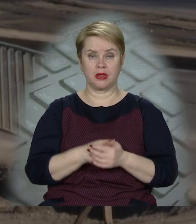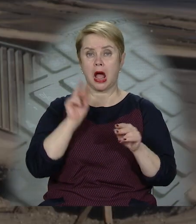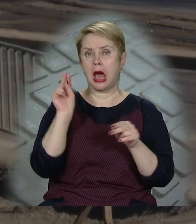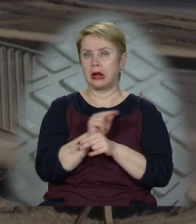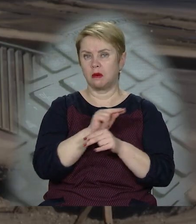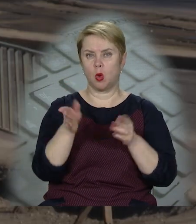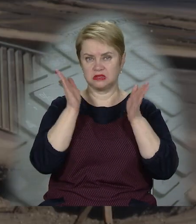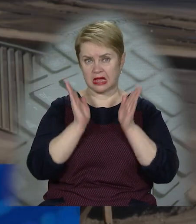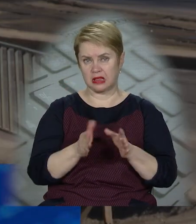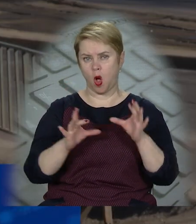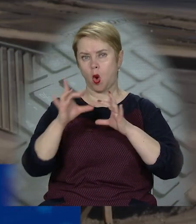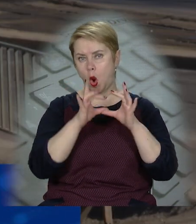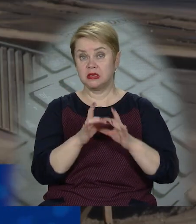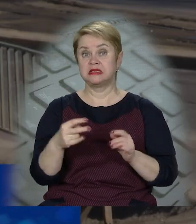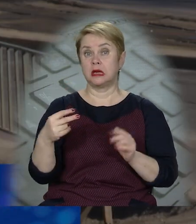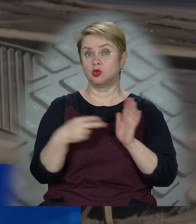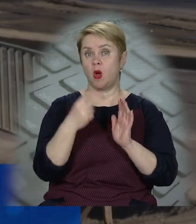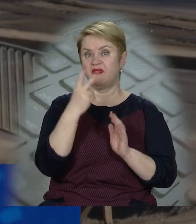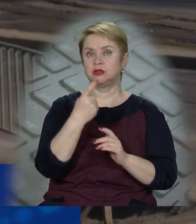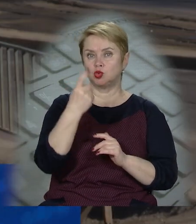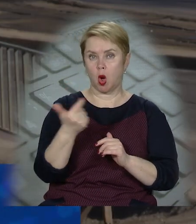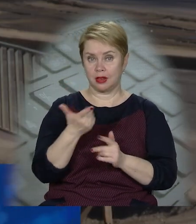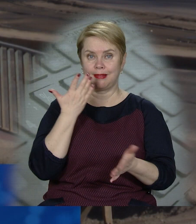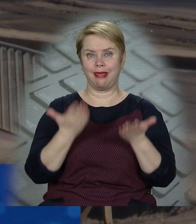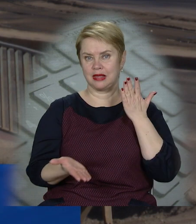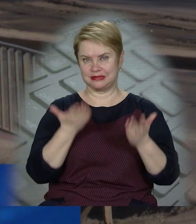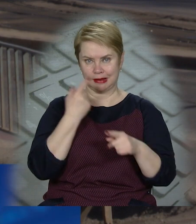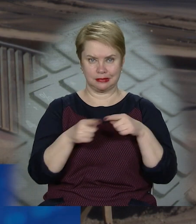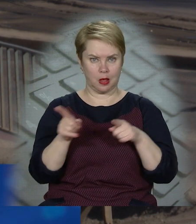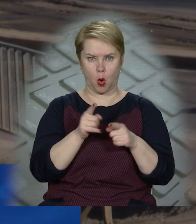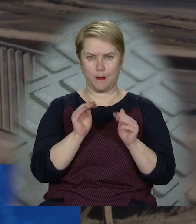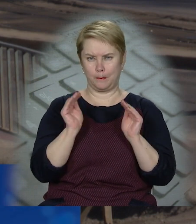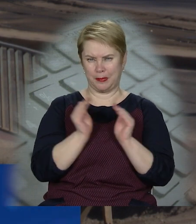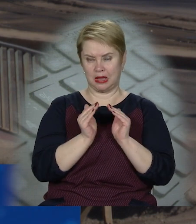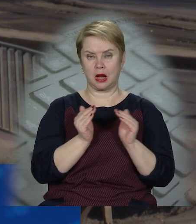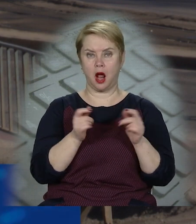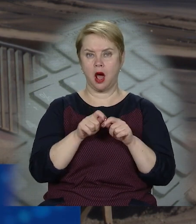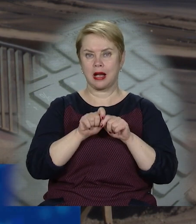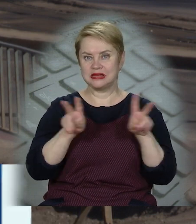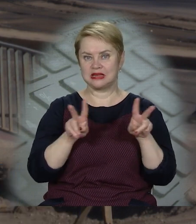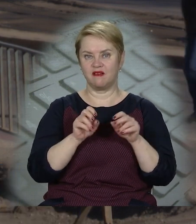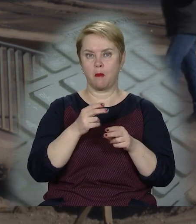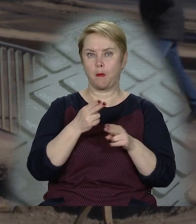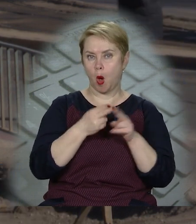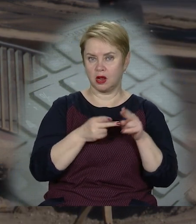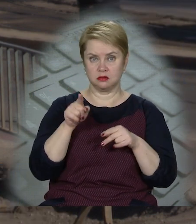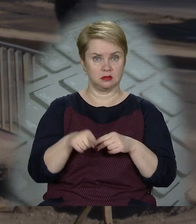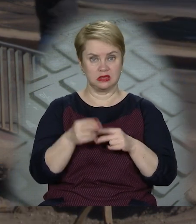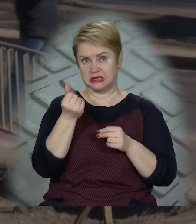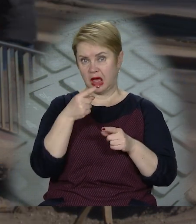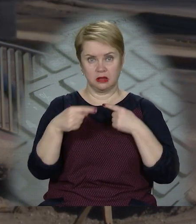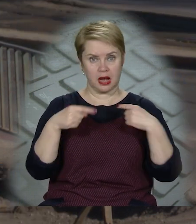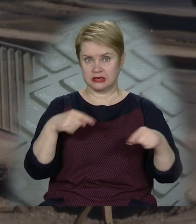Ремонт стандартний колеса – там 200-100 гривень. Якщо це там якийсь мікророзрив, порез, там ціни